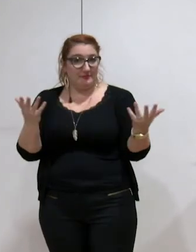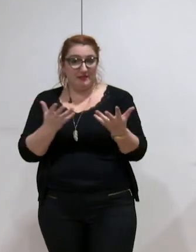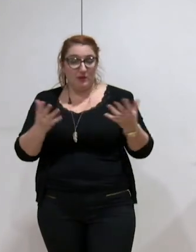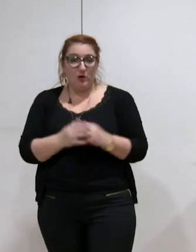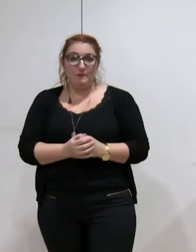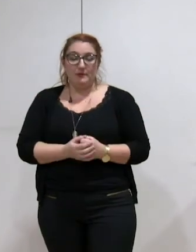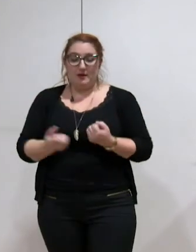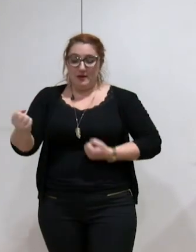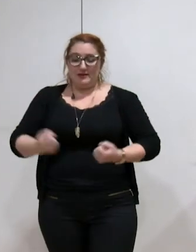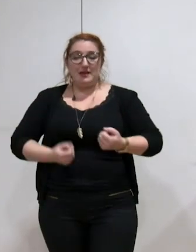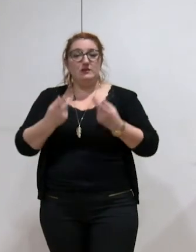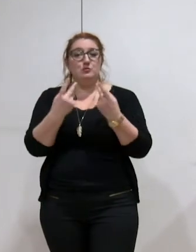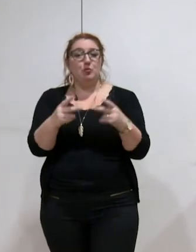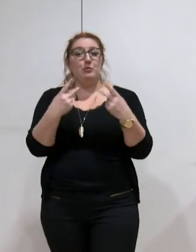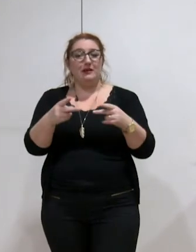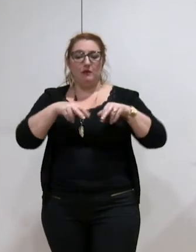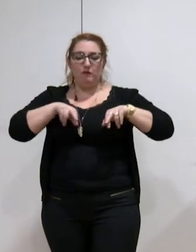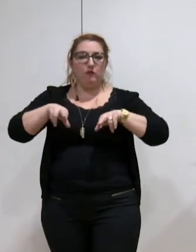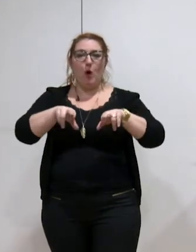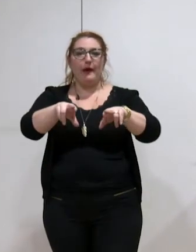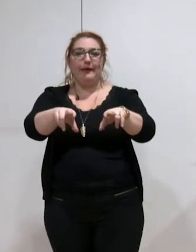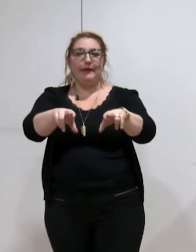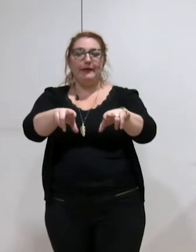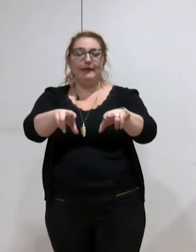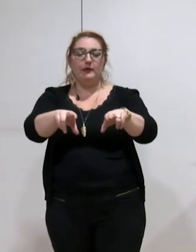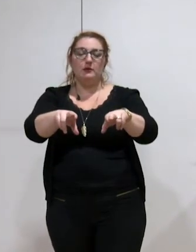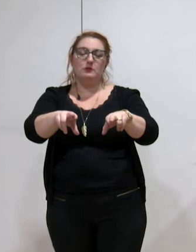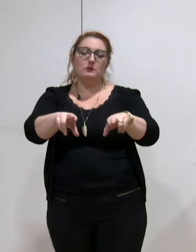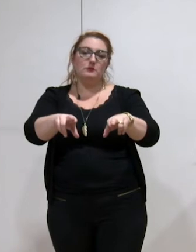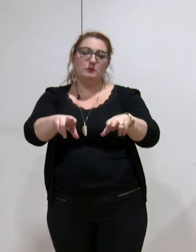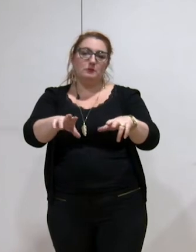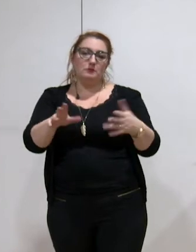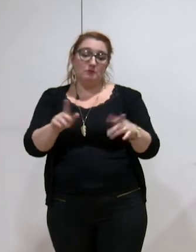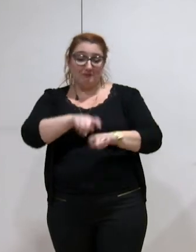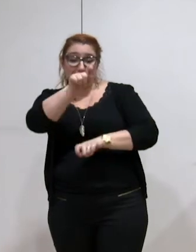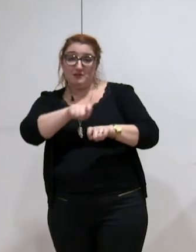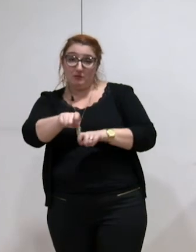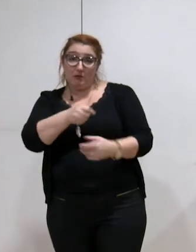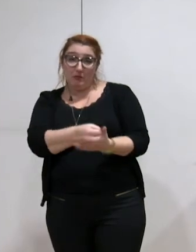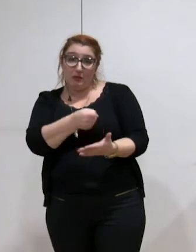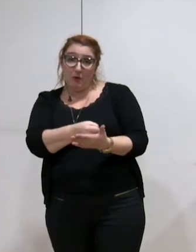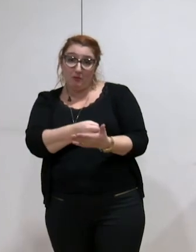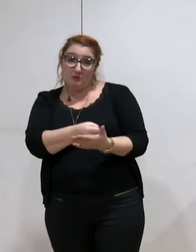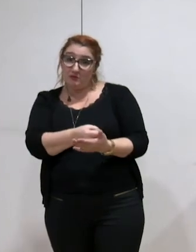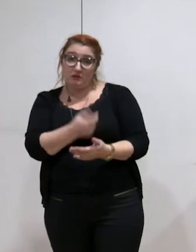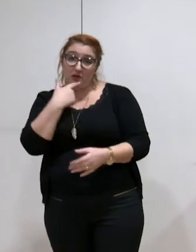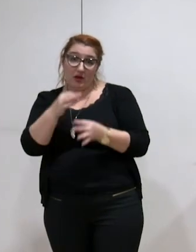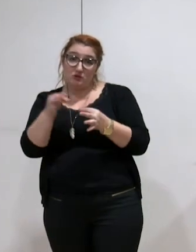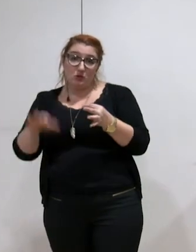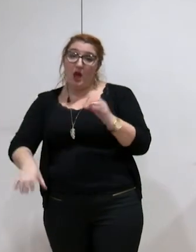service public de la voirie qui étant estimé à minima soit traité aussi à minima par la métro.